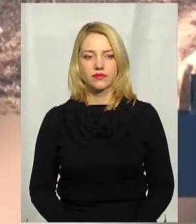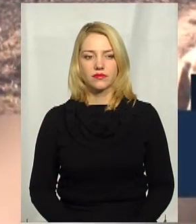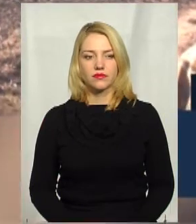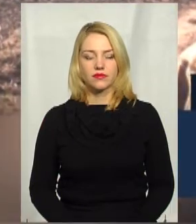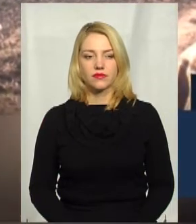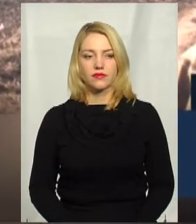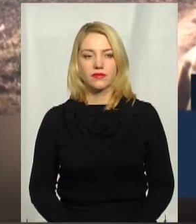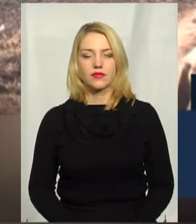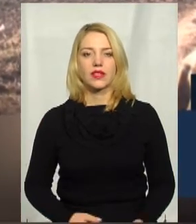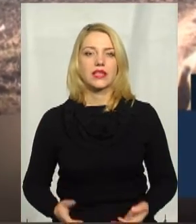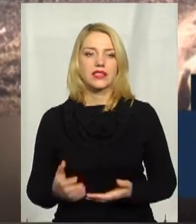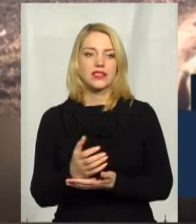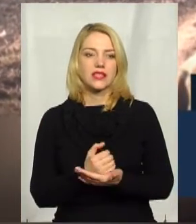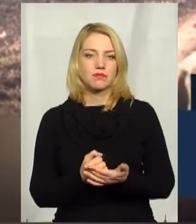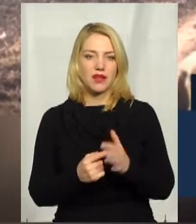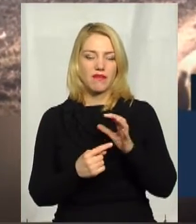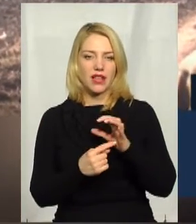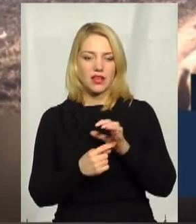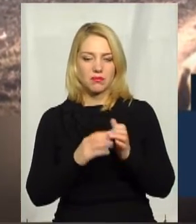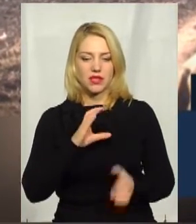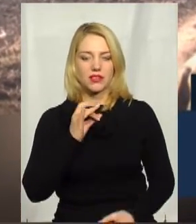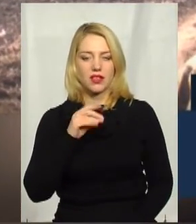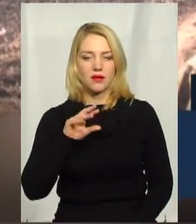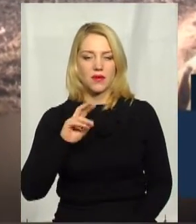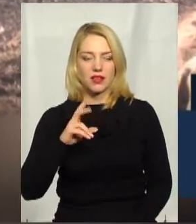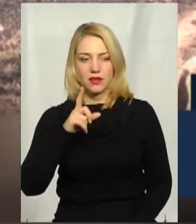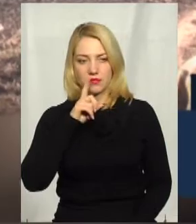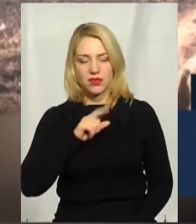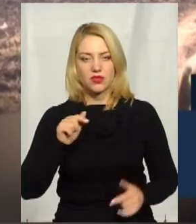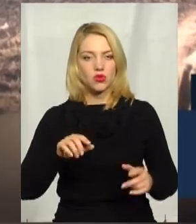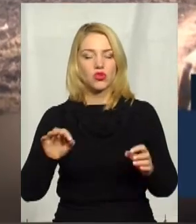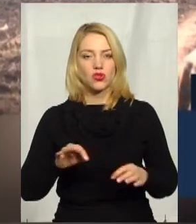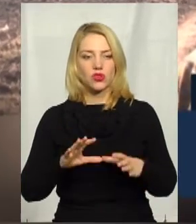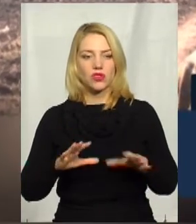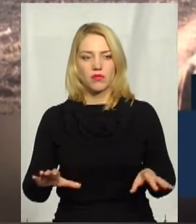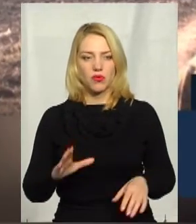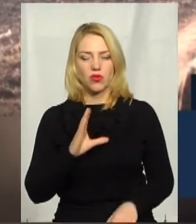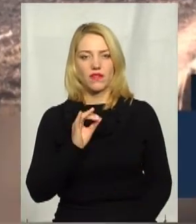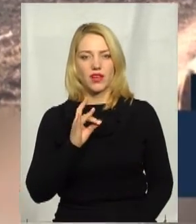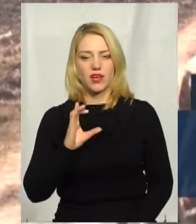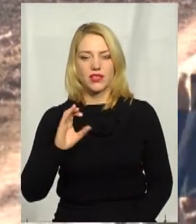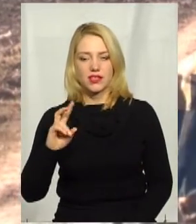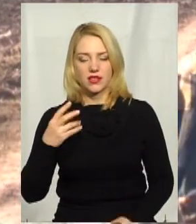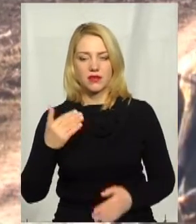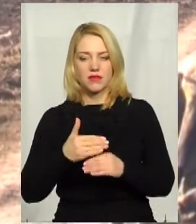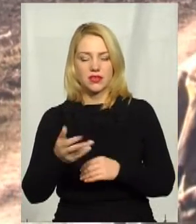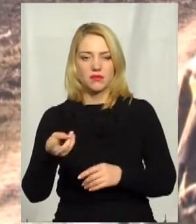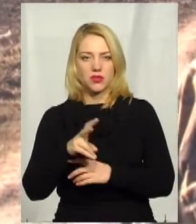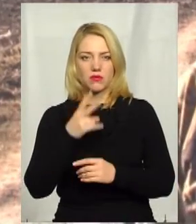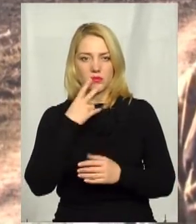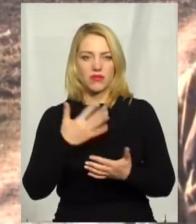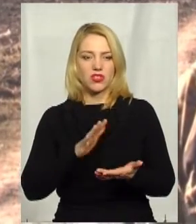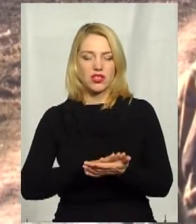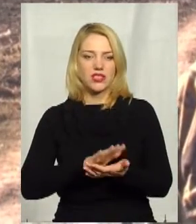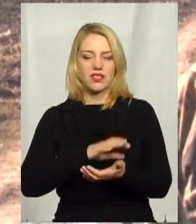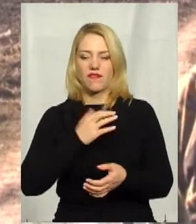Збирав грибі, в серпні місці тут ще нічого не було. А в вересні вже пізно прийшов, то вже побачив, що була свалка.